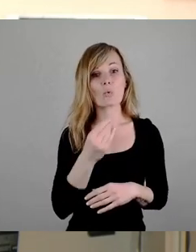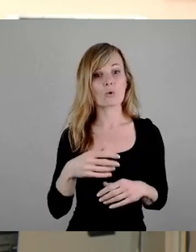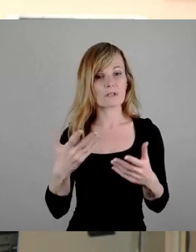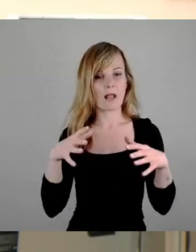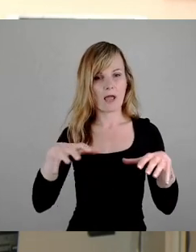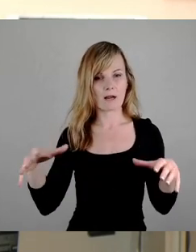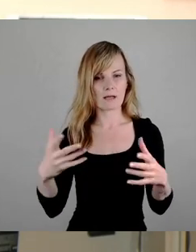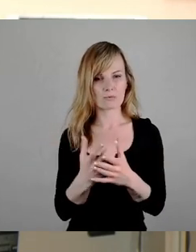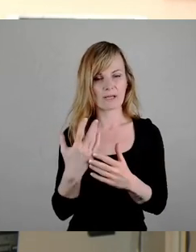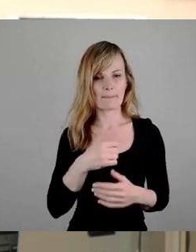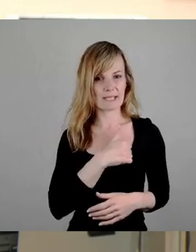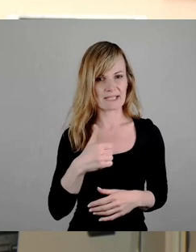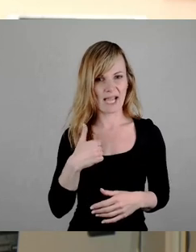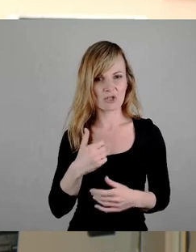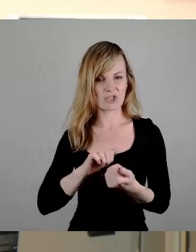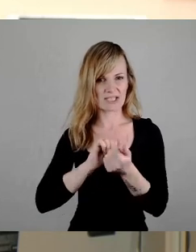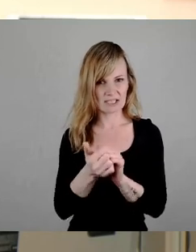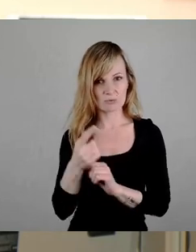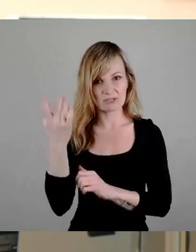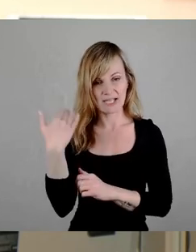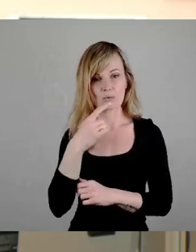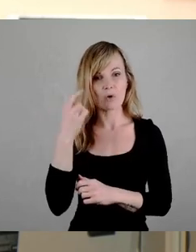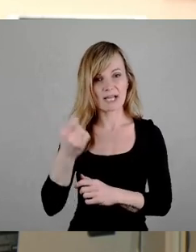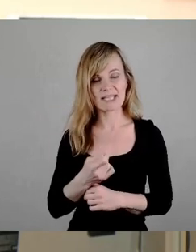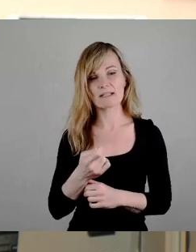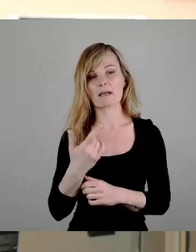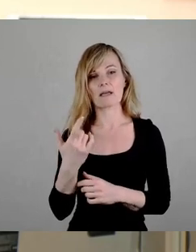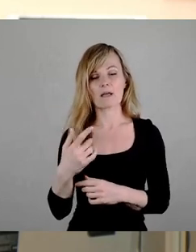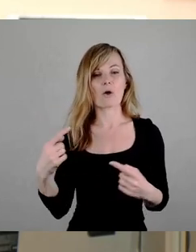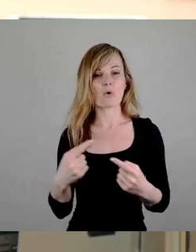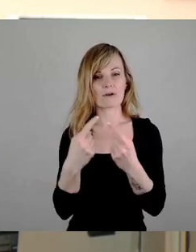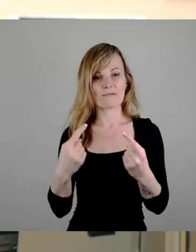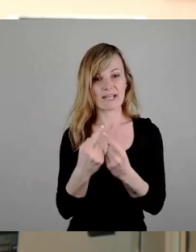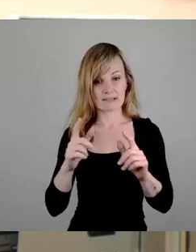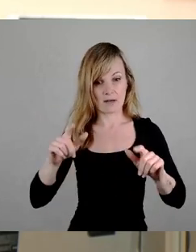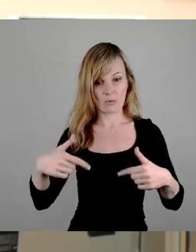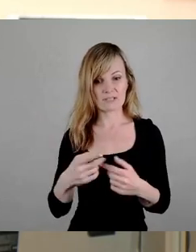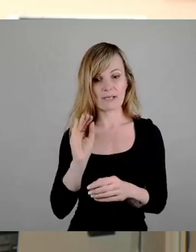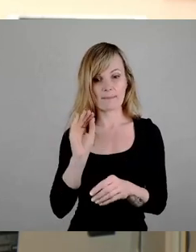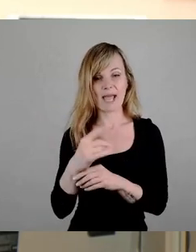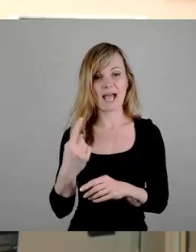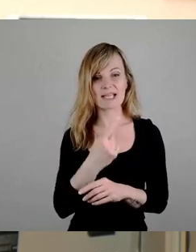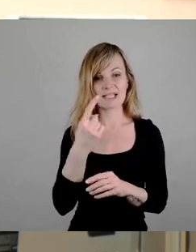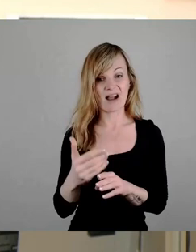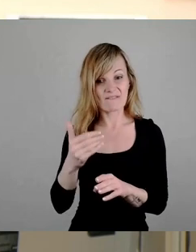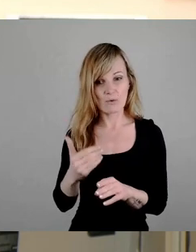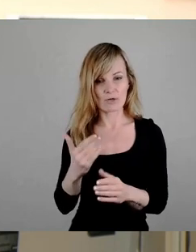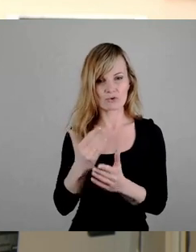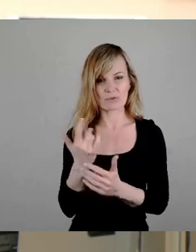militärischen Eskalation des Ukraine-Konflikts eingetreten ist, also mehr als ein Jahr zuvor, 2022,